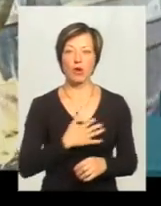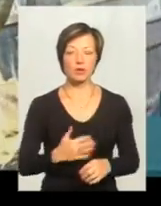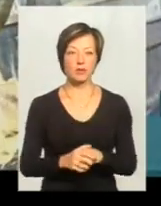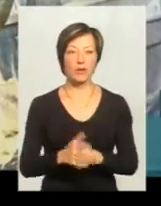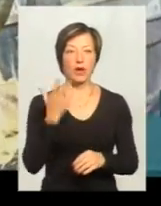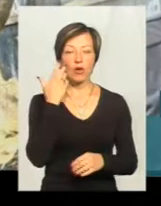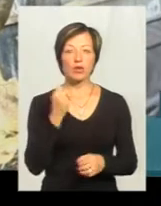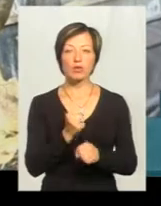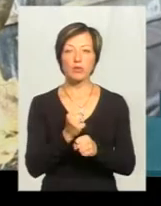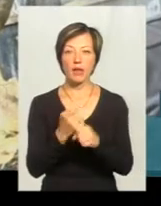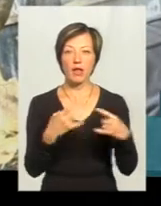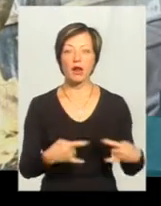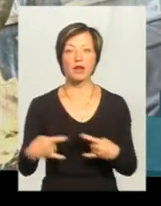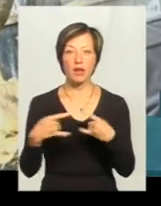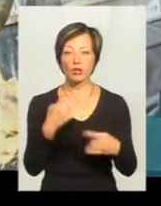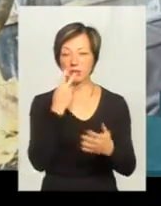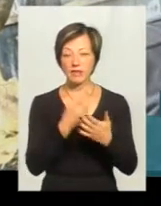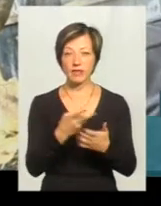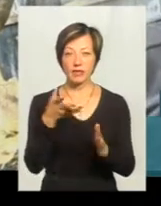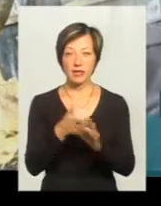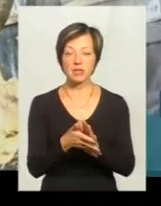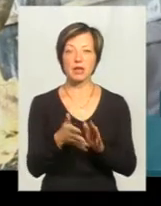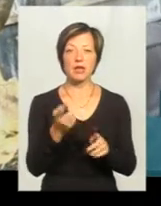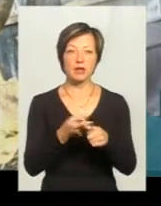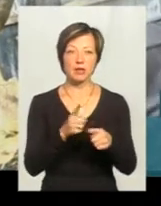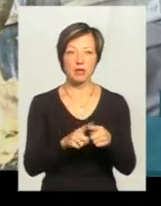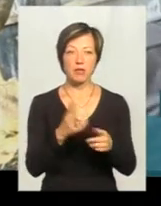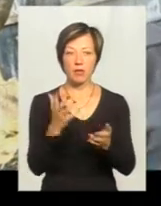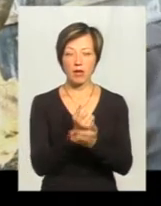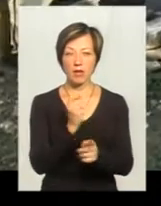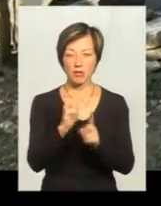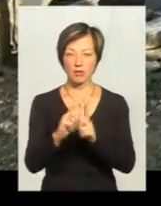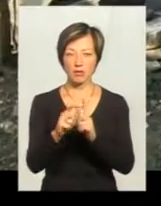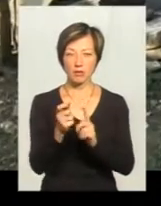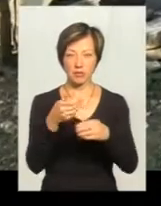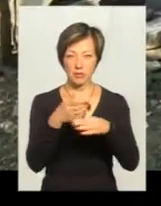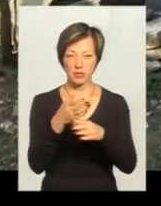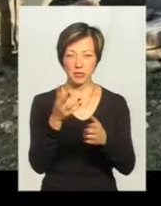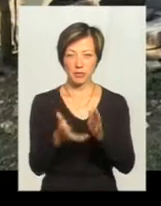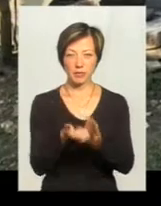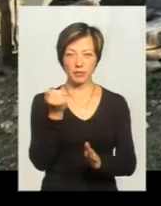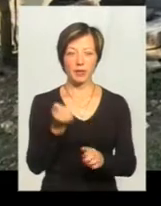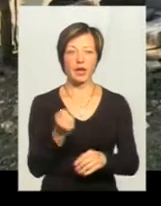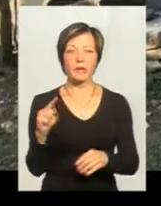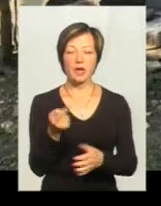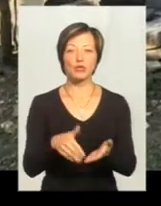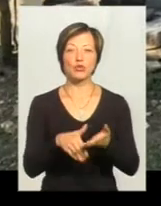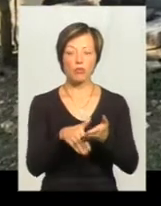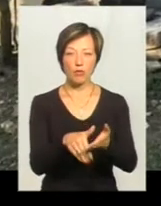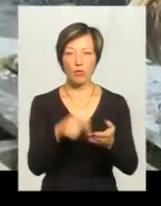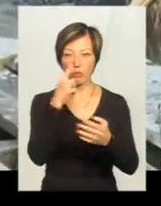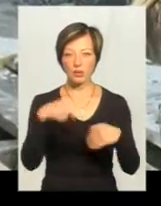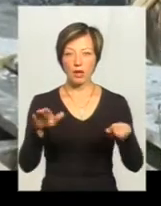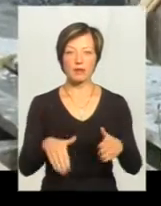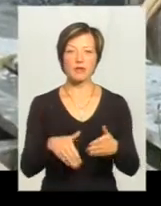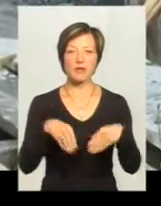зробили рентген і вже дивилися, то пару дробінок витягнули. За словами Сергія Пальохіна, першу допомогу підбитим птахав